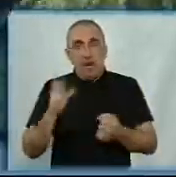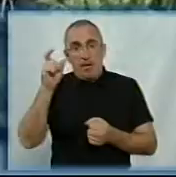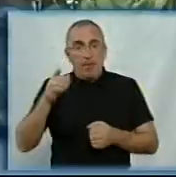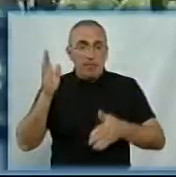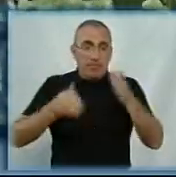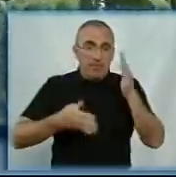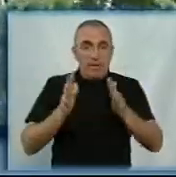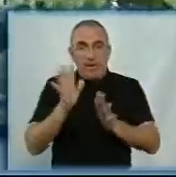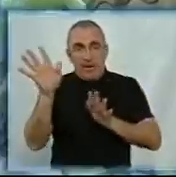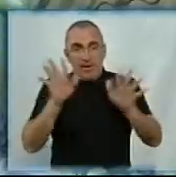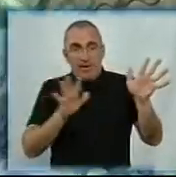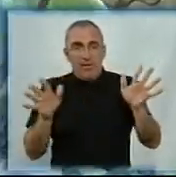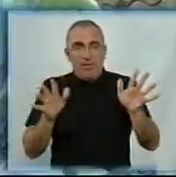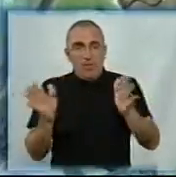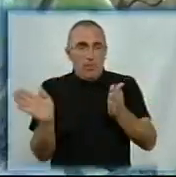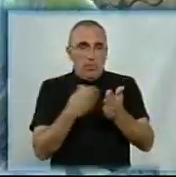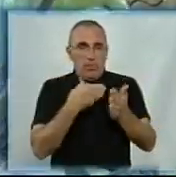гілки, щоб прибрати дерево з даху.